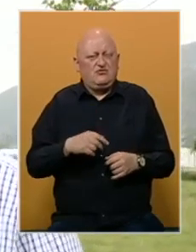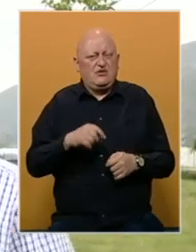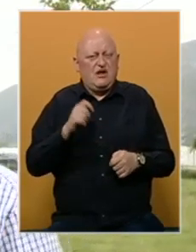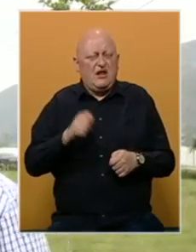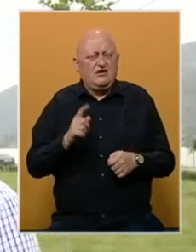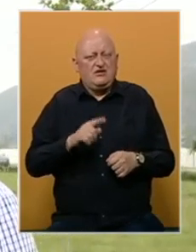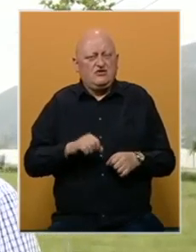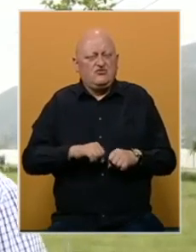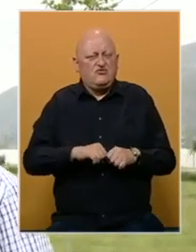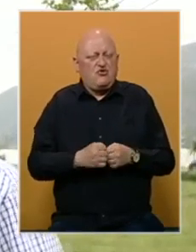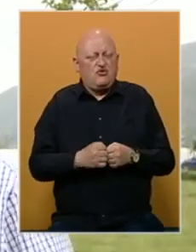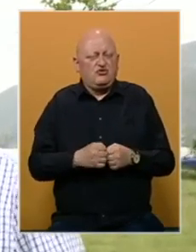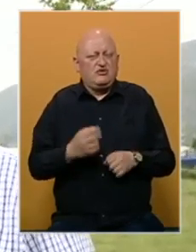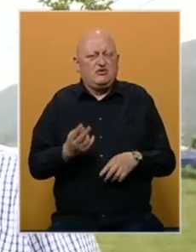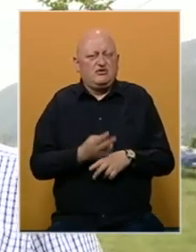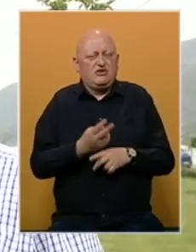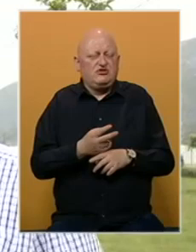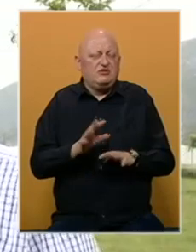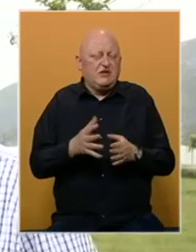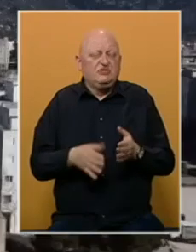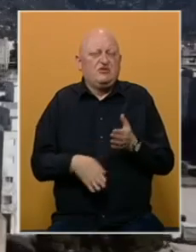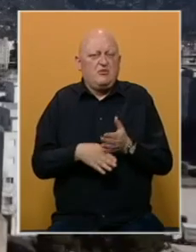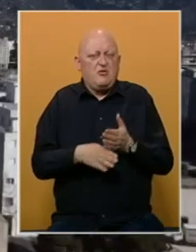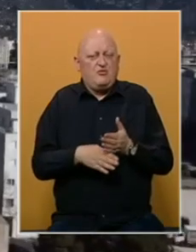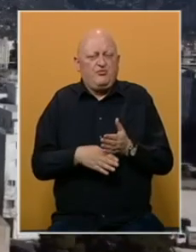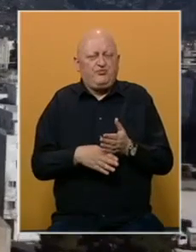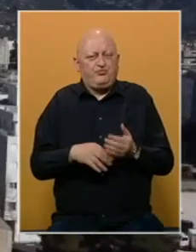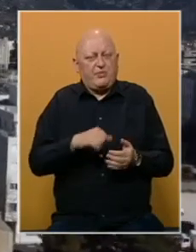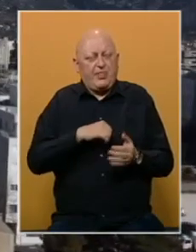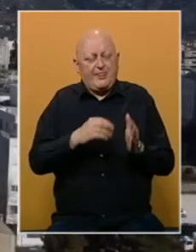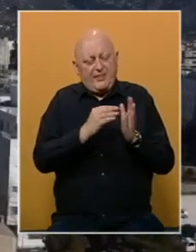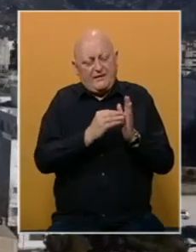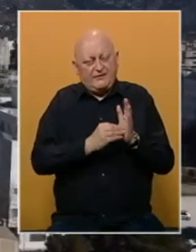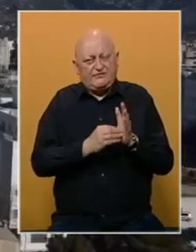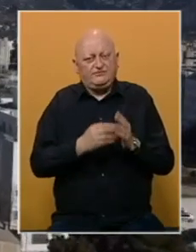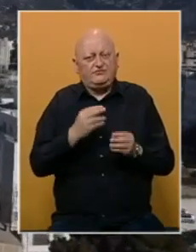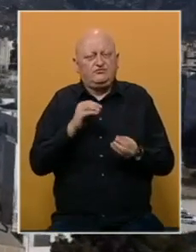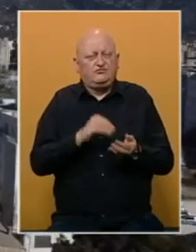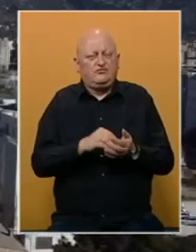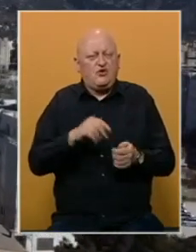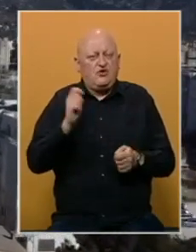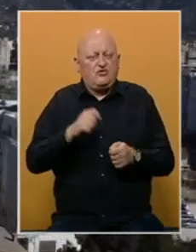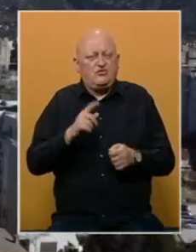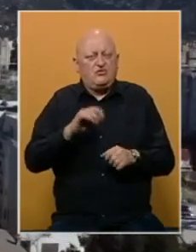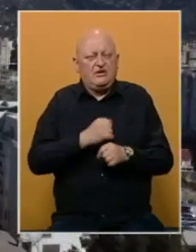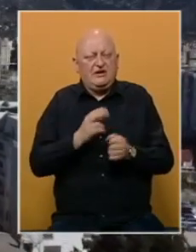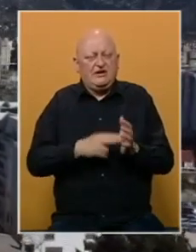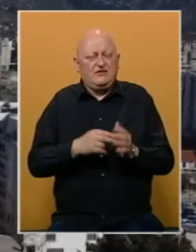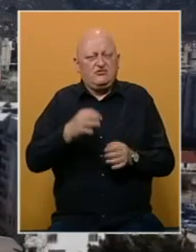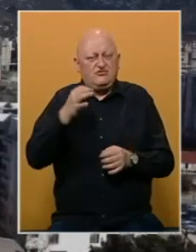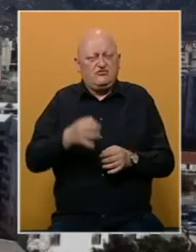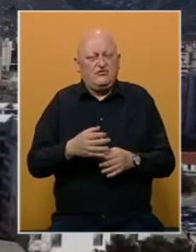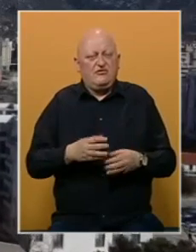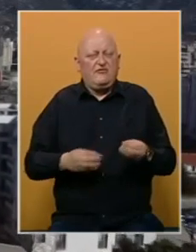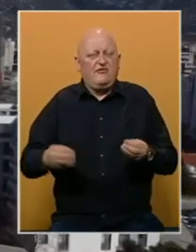nisu toliko ugroženi. Država im je nešto pomogla. Zanimljiv podatak je da je broj obrta u Hercegovačko-Neretvanskom kantonu danas